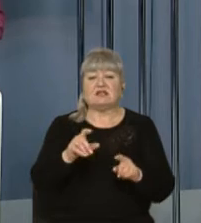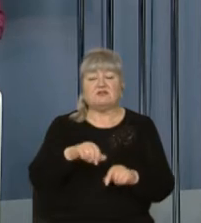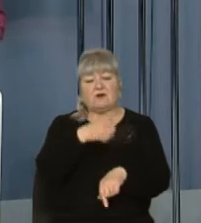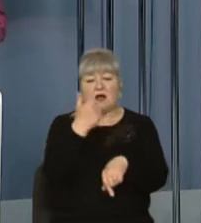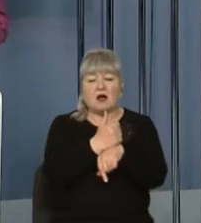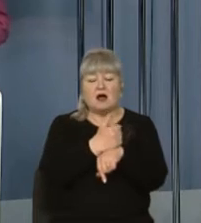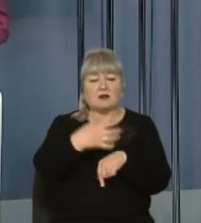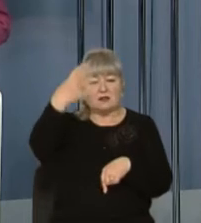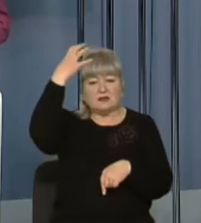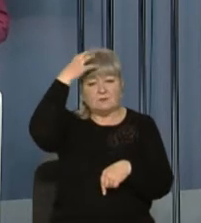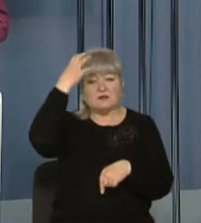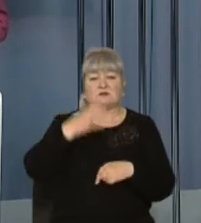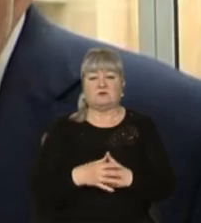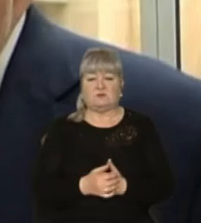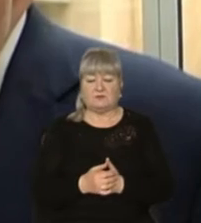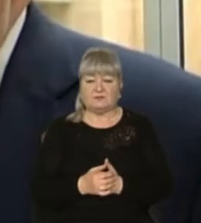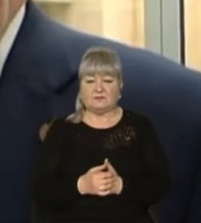-метрополитом філадельфійським.